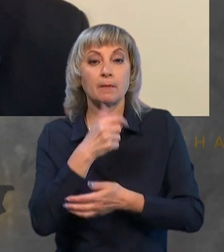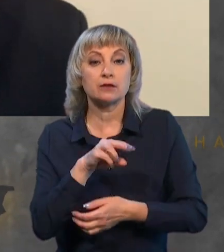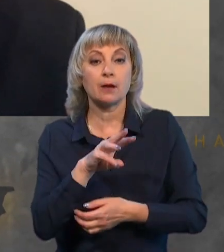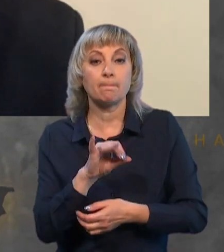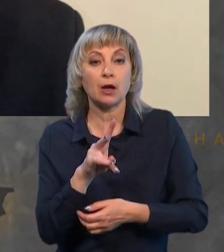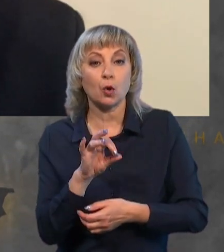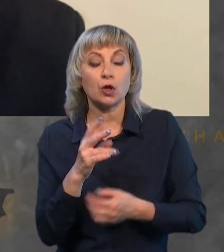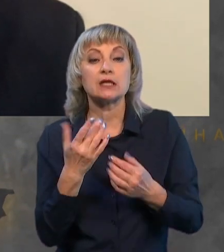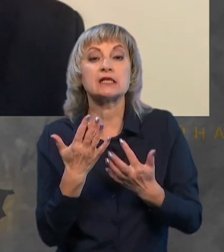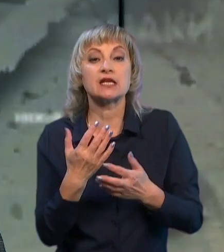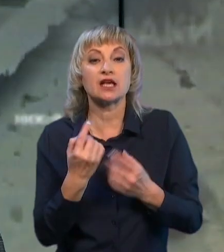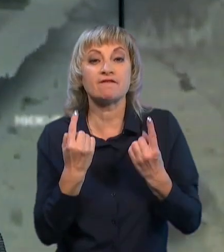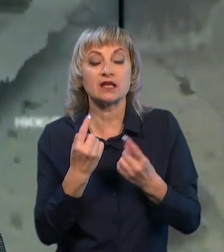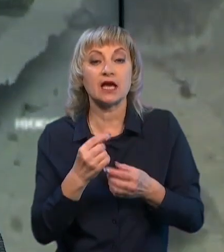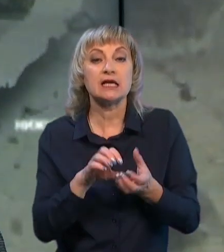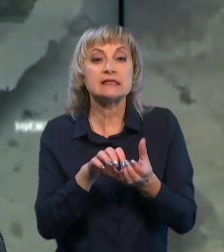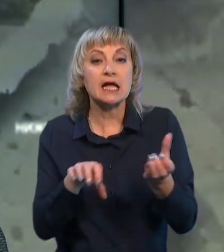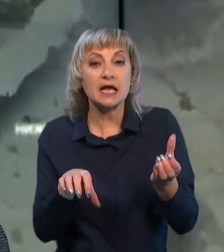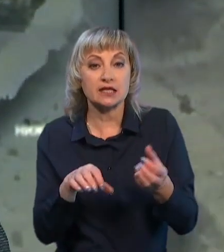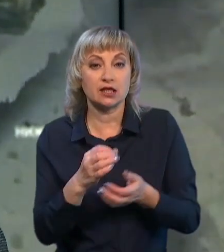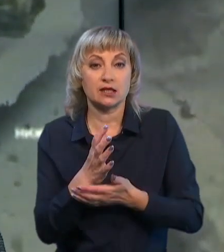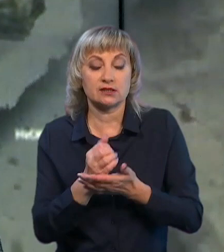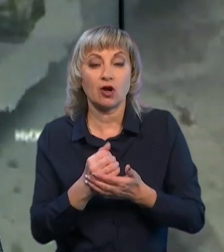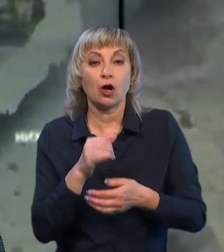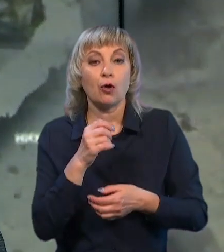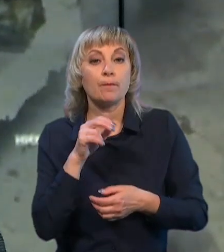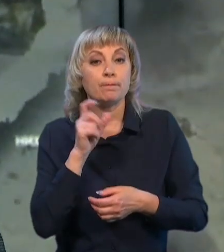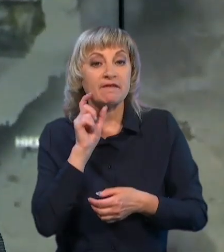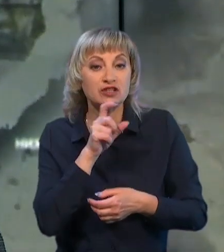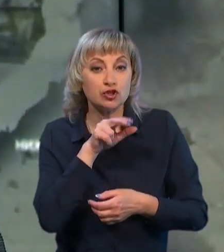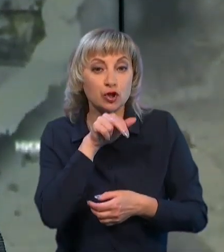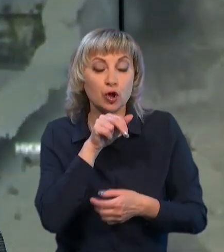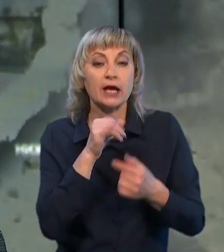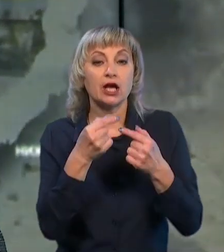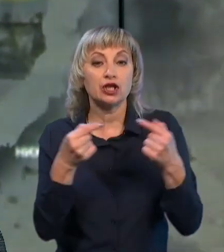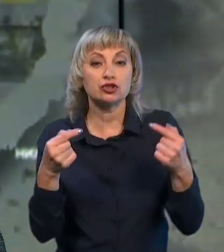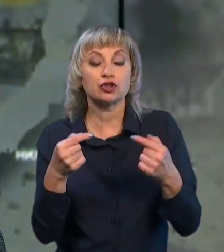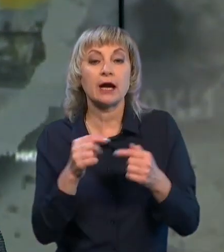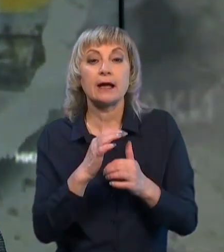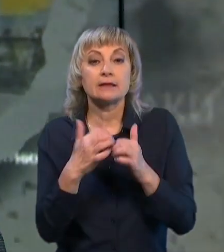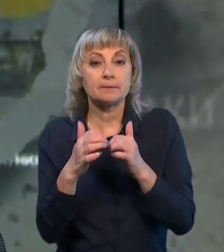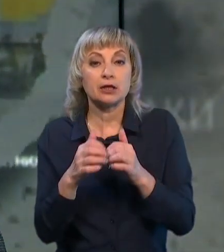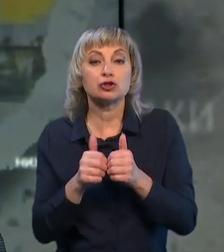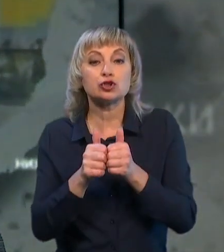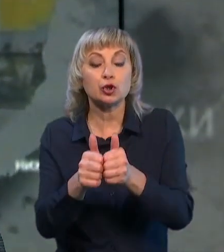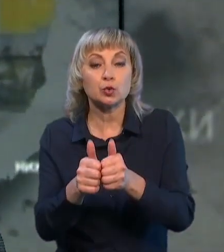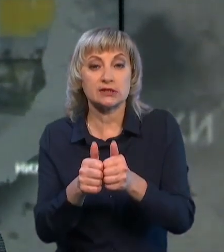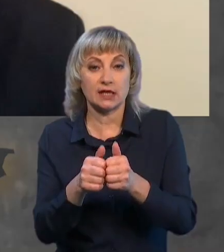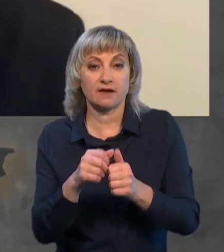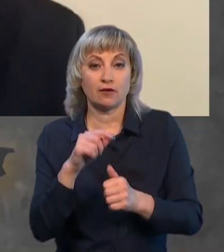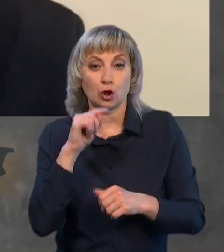великі снарядні резерви у Північній Кореї та інших неопосередкованих союзників росіян?